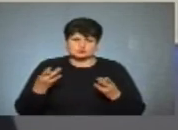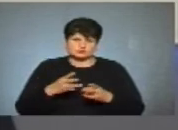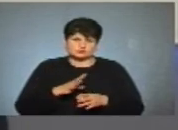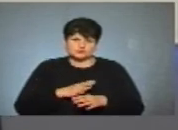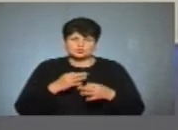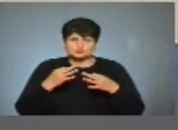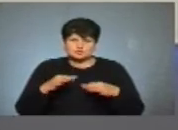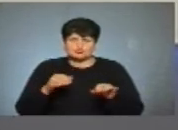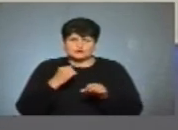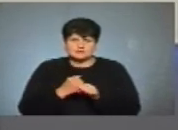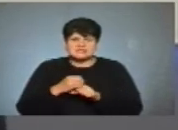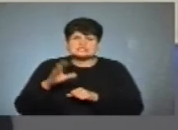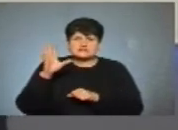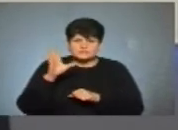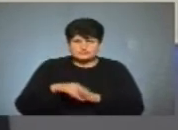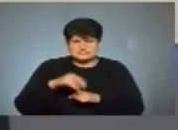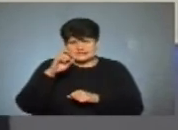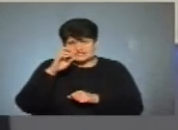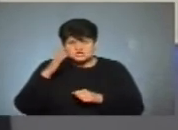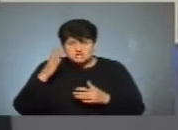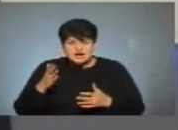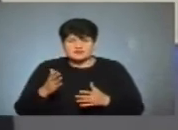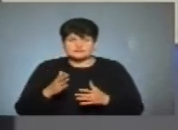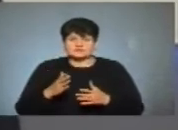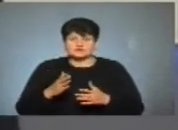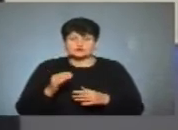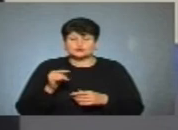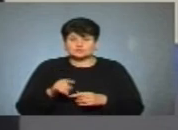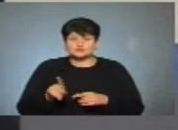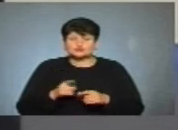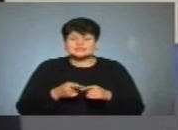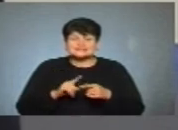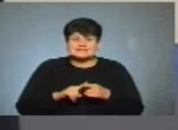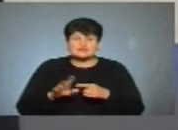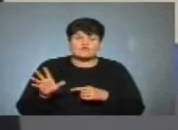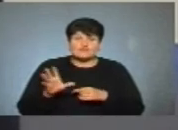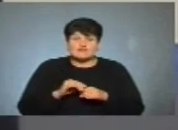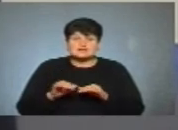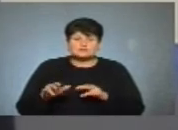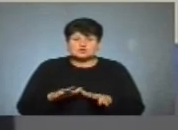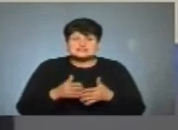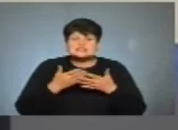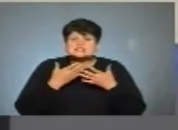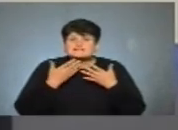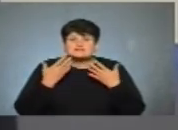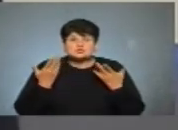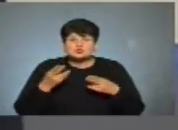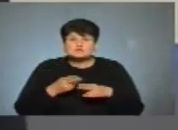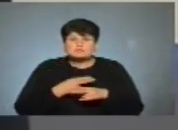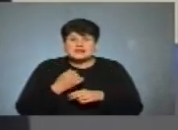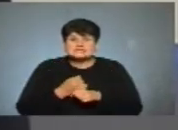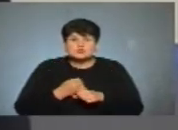працювати всій державі, тому що цей весь процес відсутності безробіття,